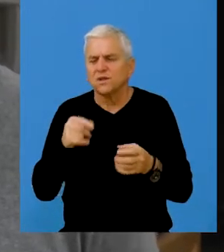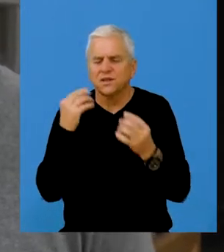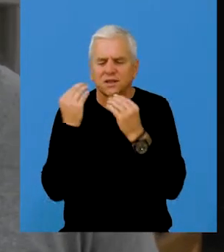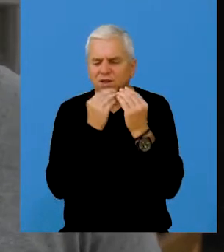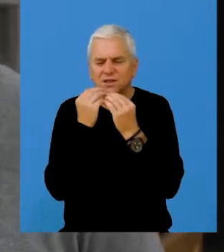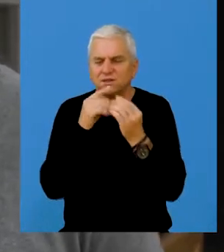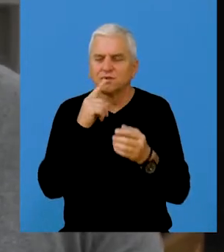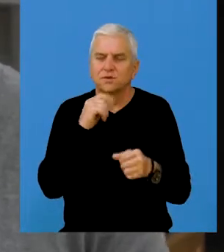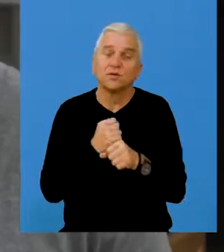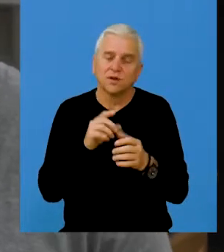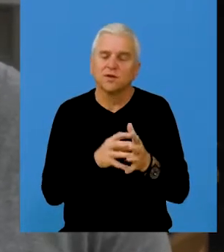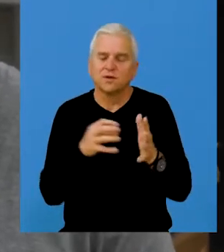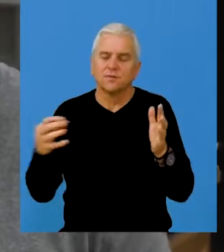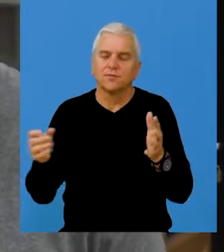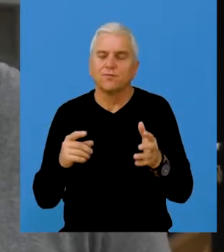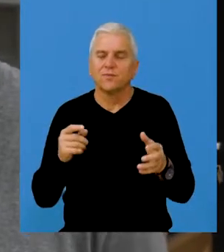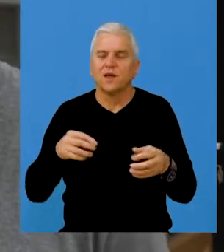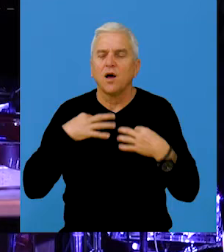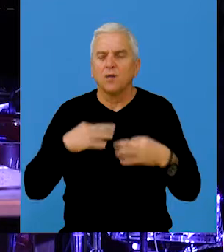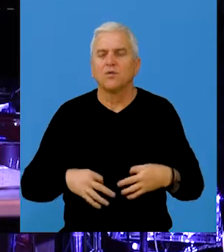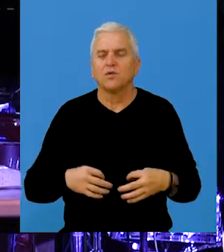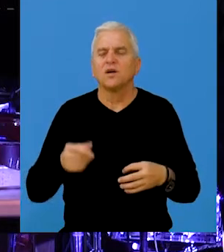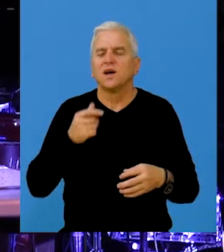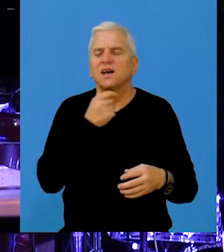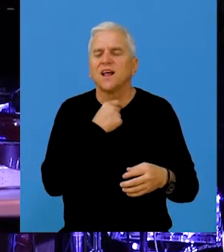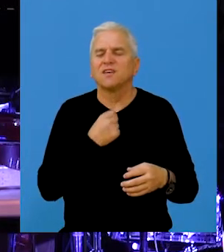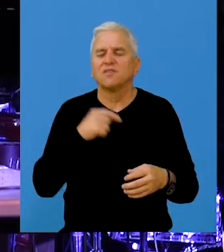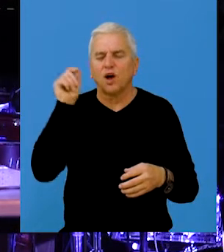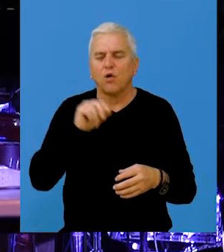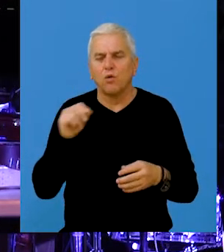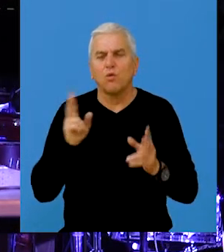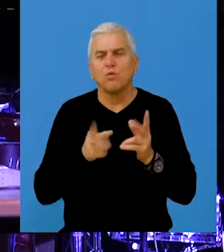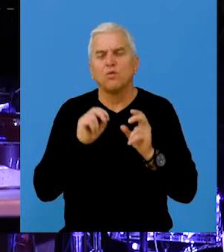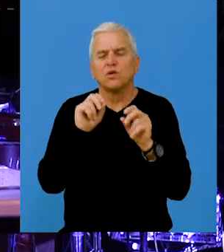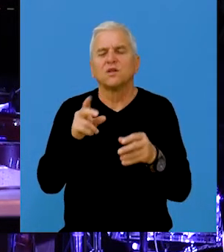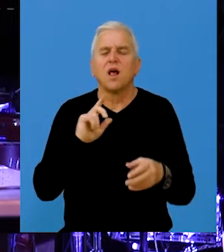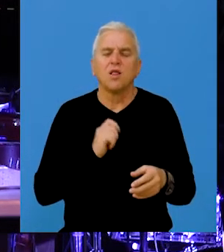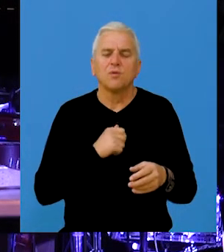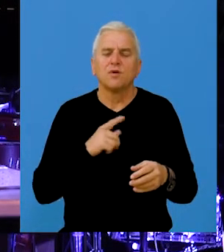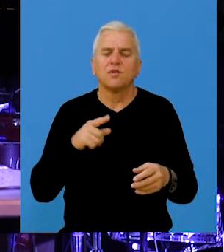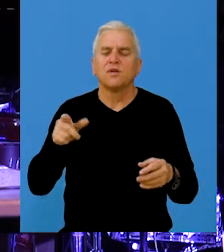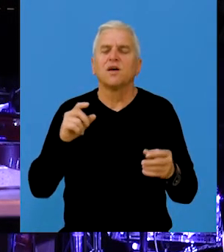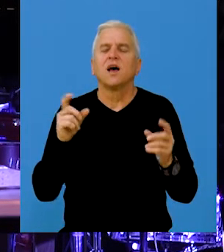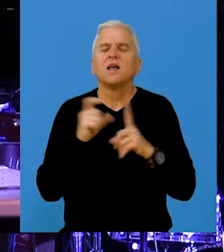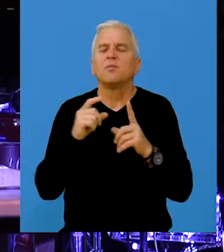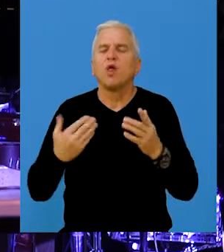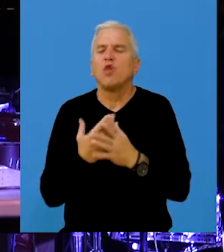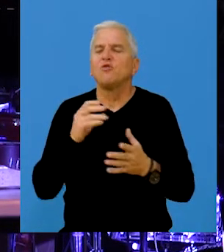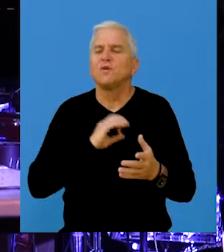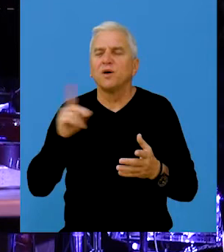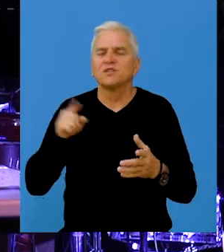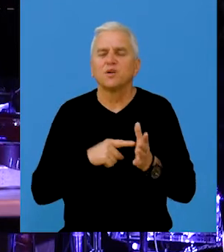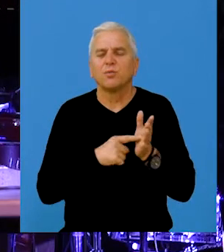dobijenja tonovu harmonici, to je u stvari taj neki niz. Po profesiji Irimo, katolički veroučitelj, a iz ljubavi muzičar, Bela